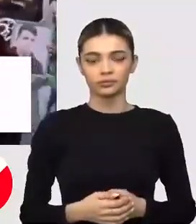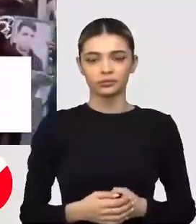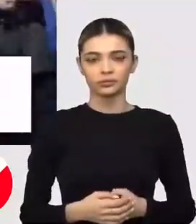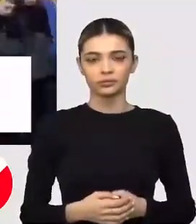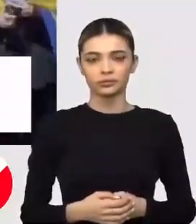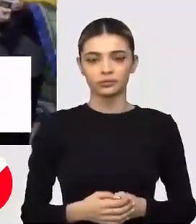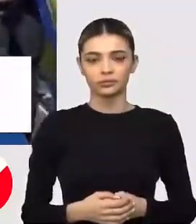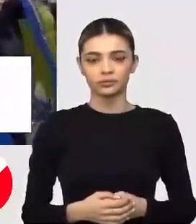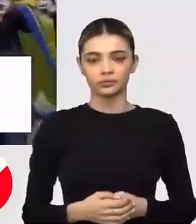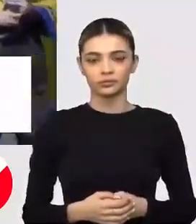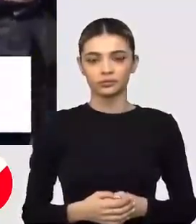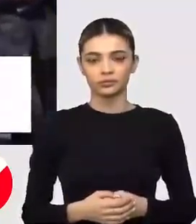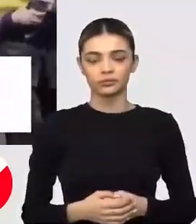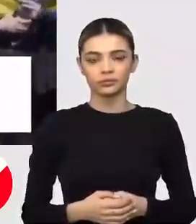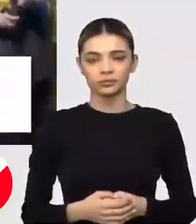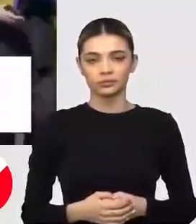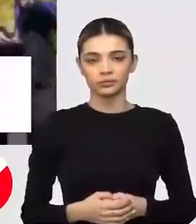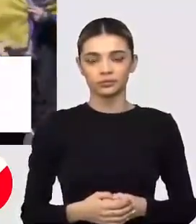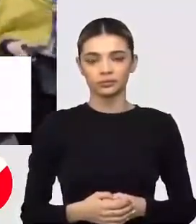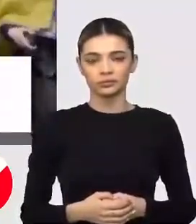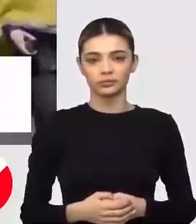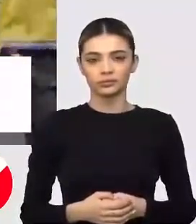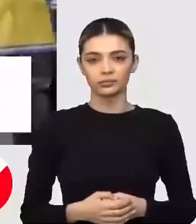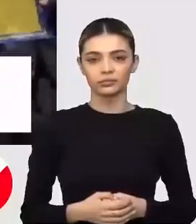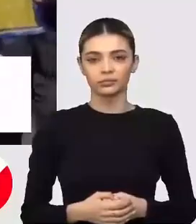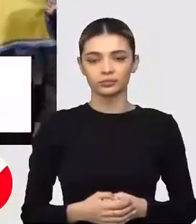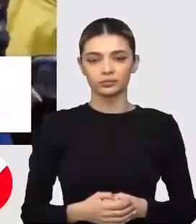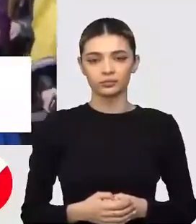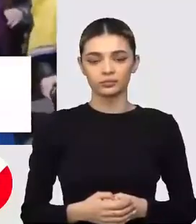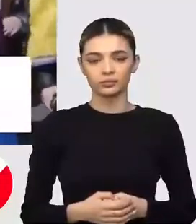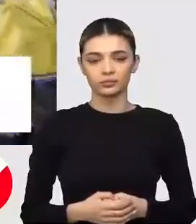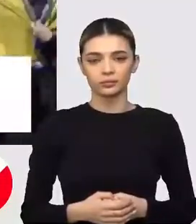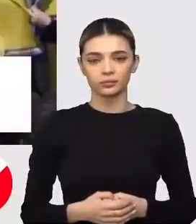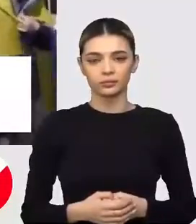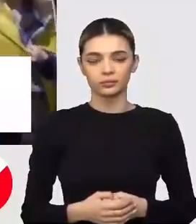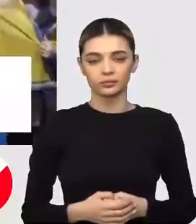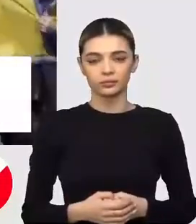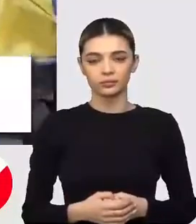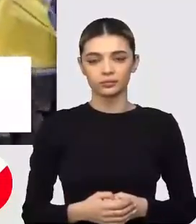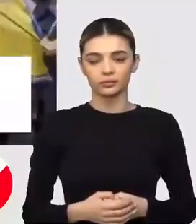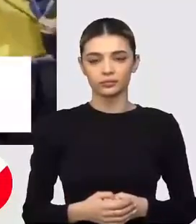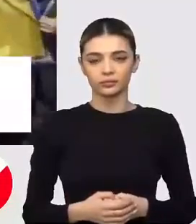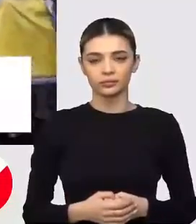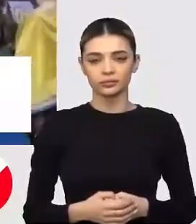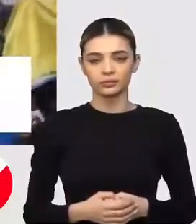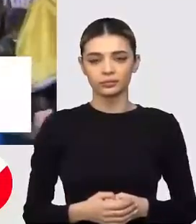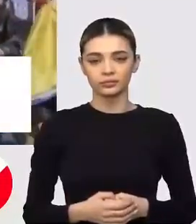Să vă mulțumesc pentru vizionare.